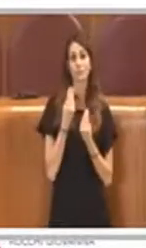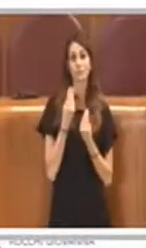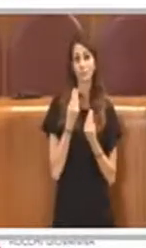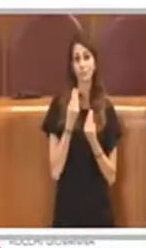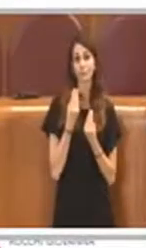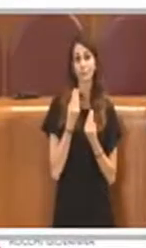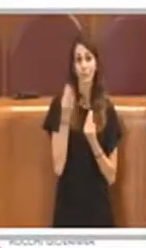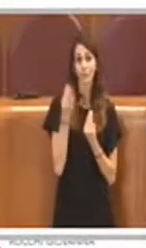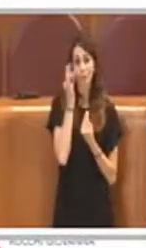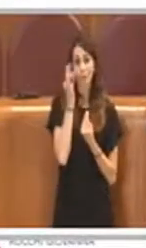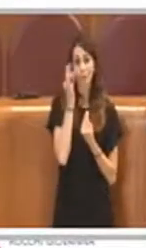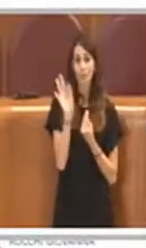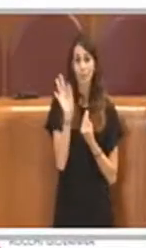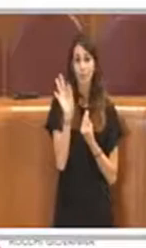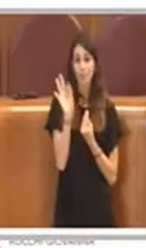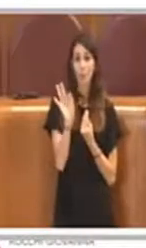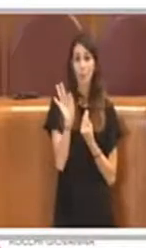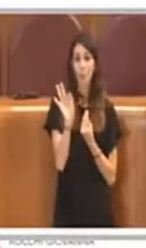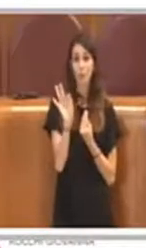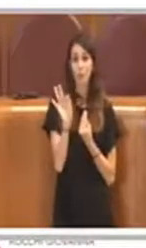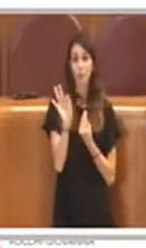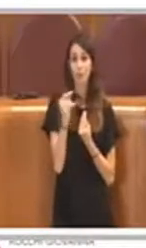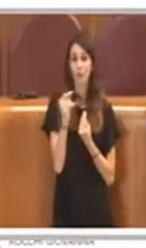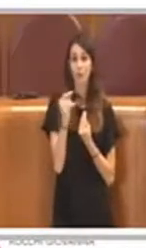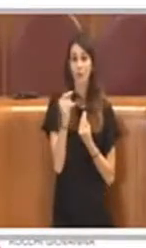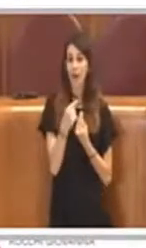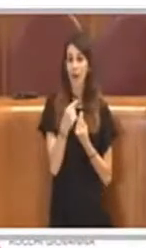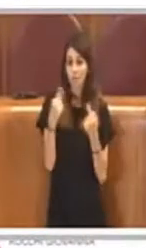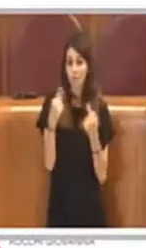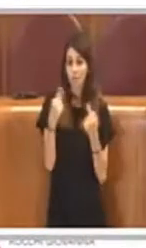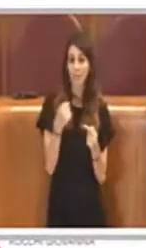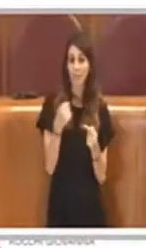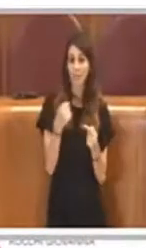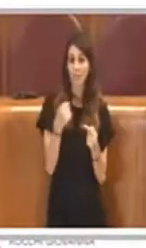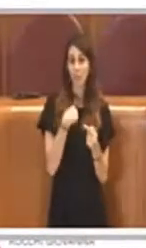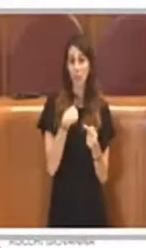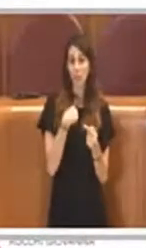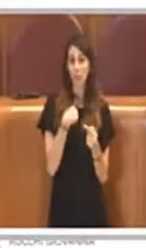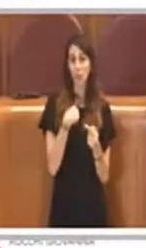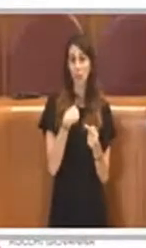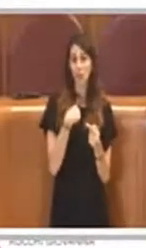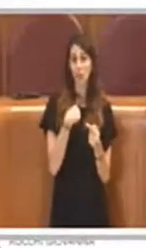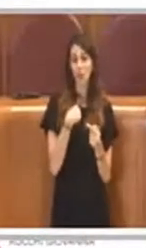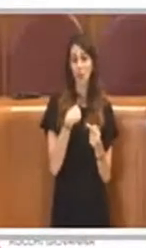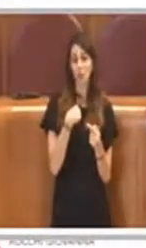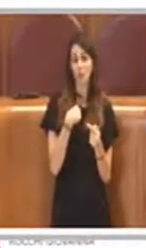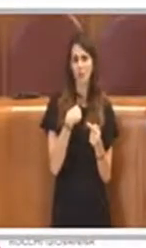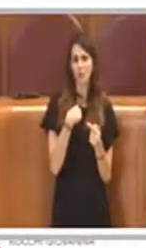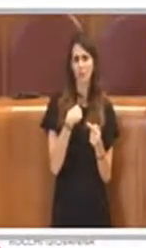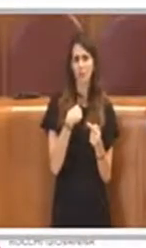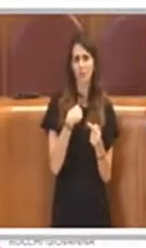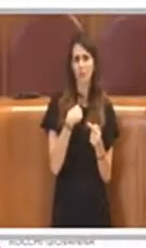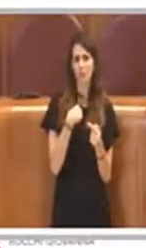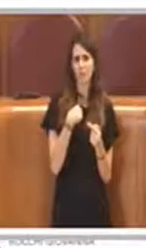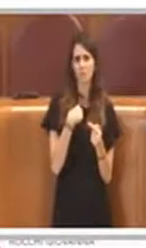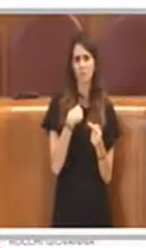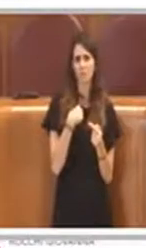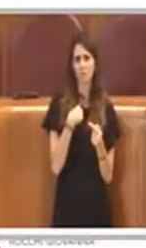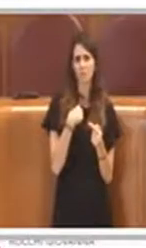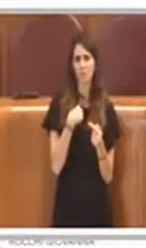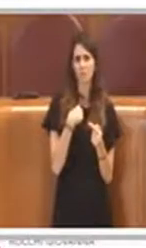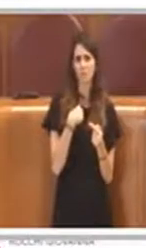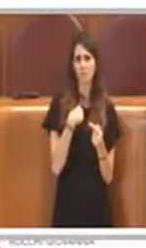punto di vista dell'affermazione, si pone nell'area della